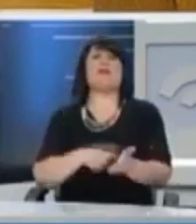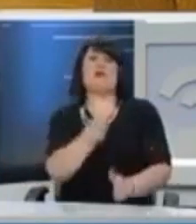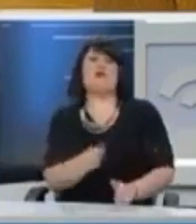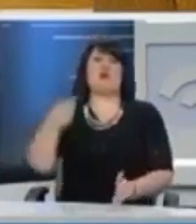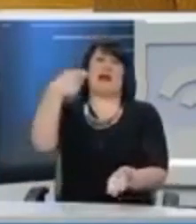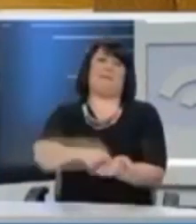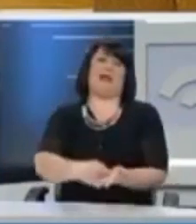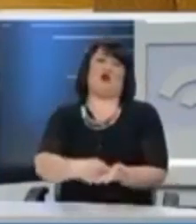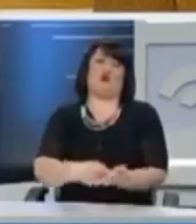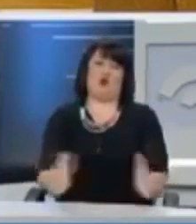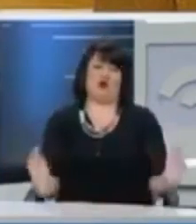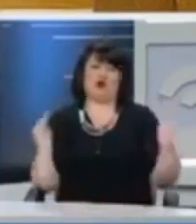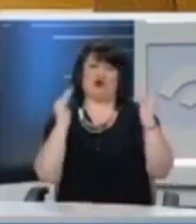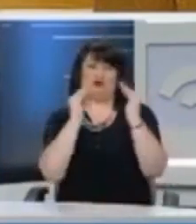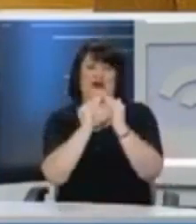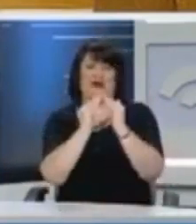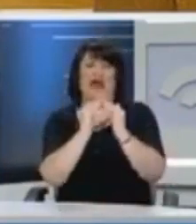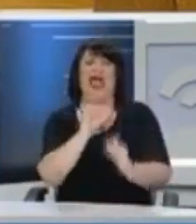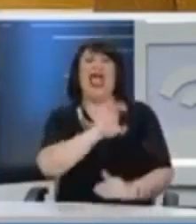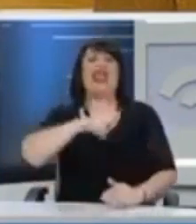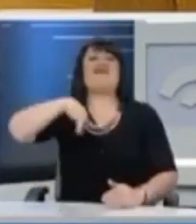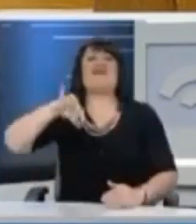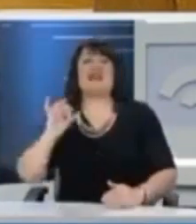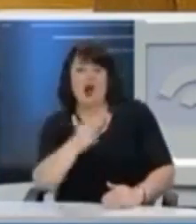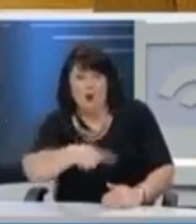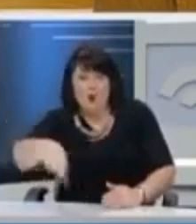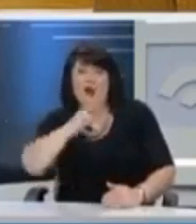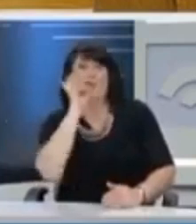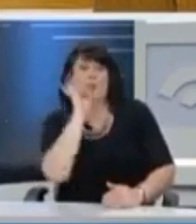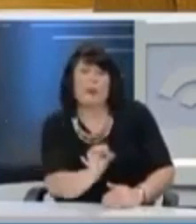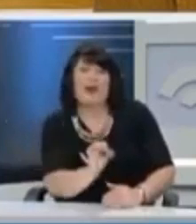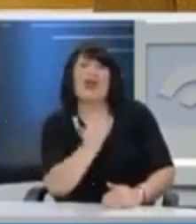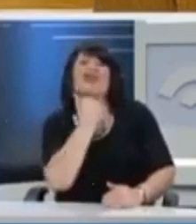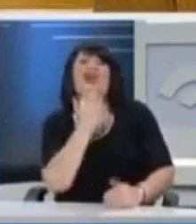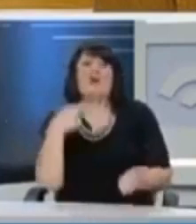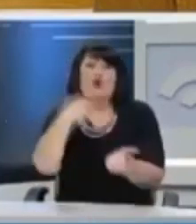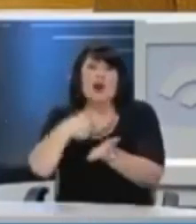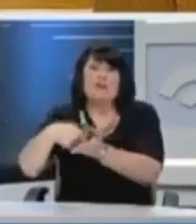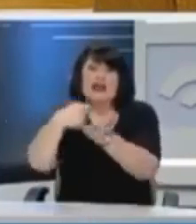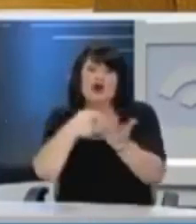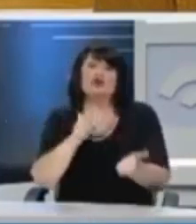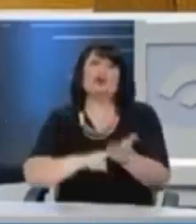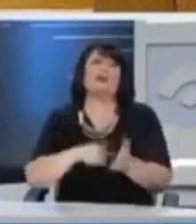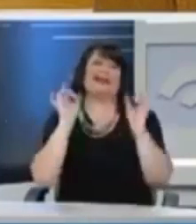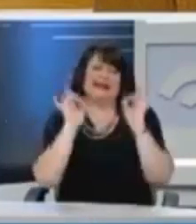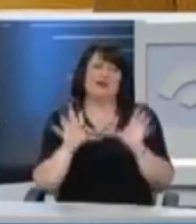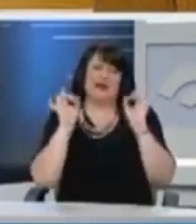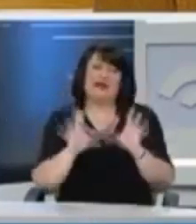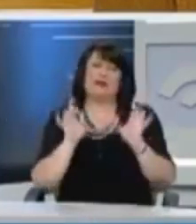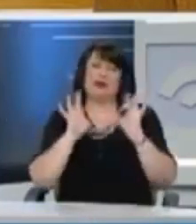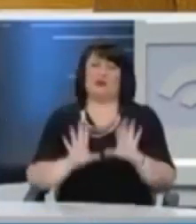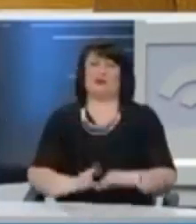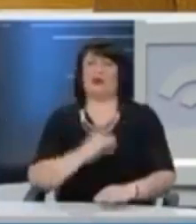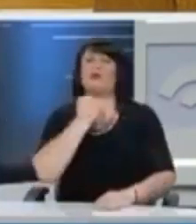πιο πολλά. Και πρέπει να είναι 0% Ένθια για όλους όσους δεν μπορούν να εξυπηρετήσουν ούτε καν